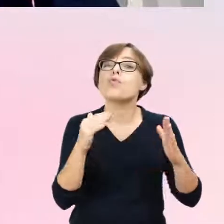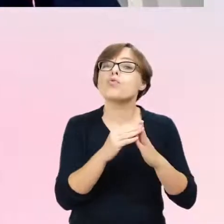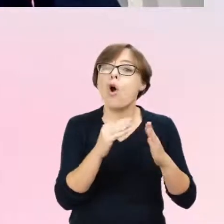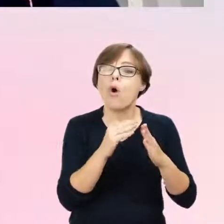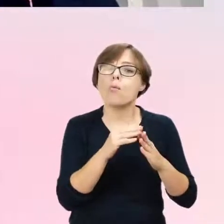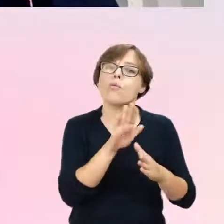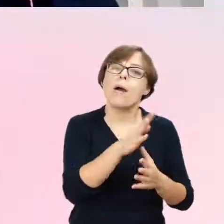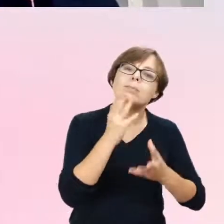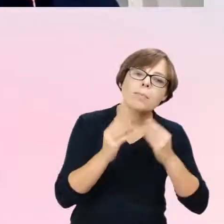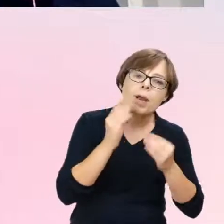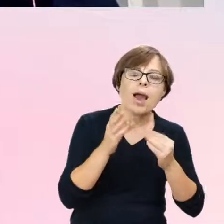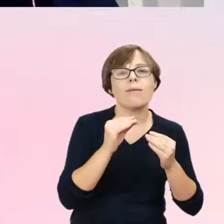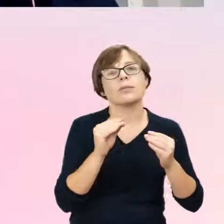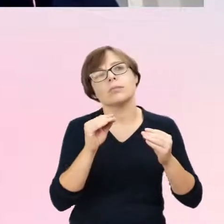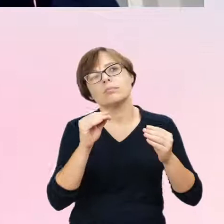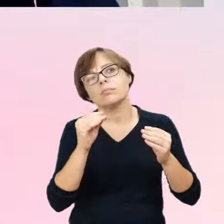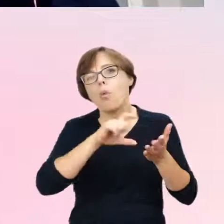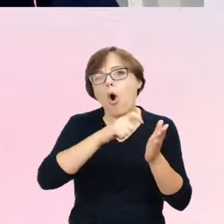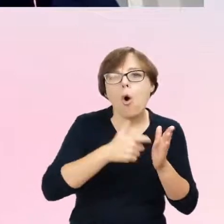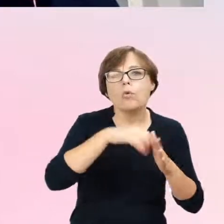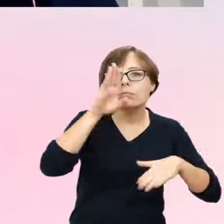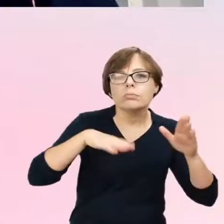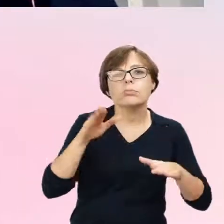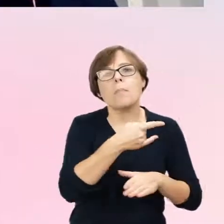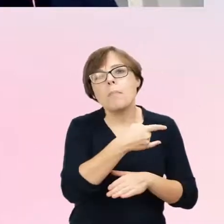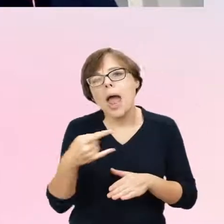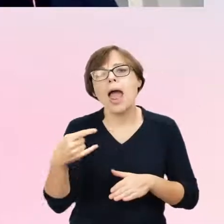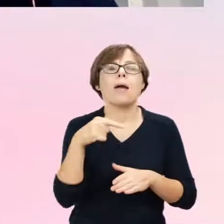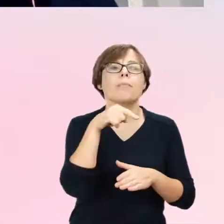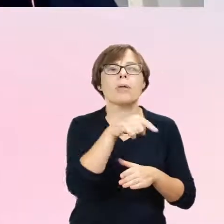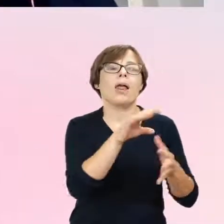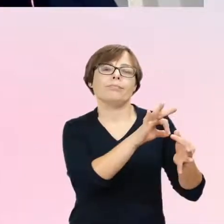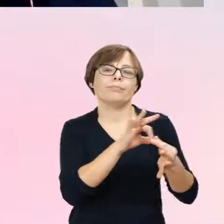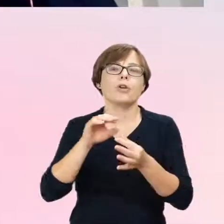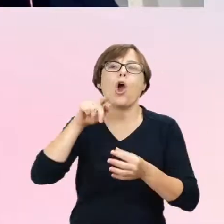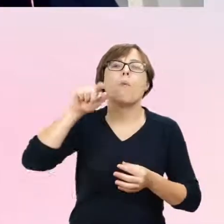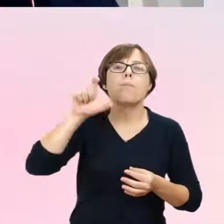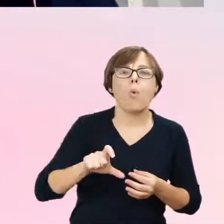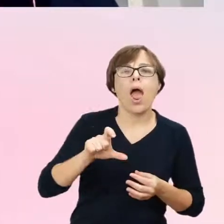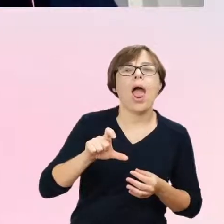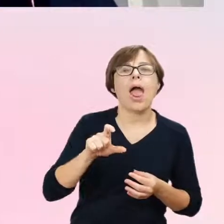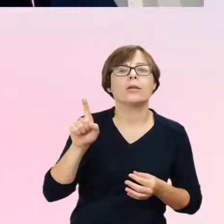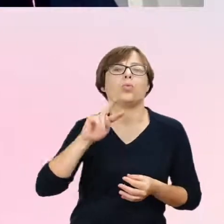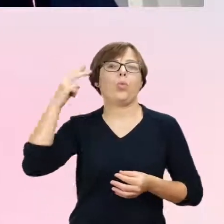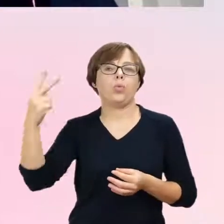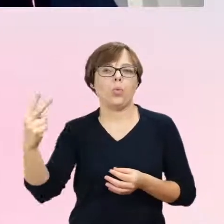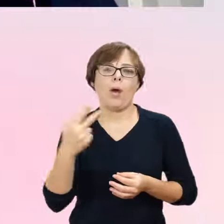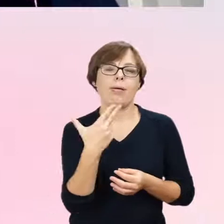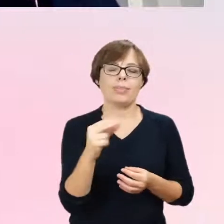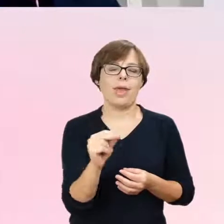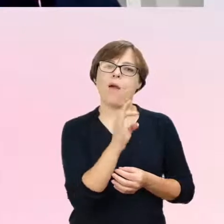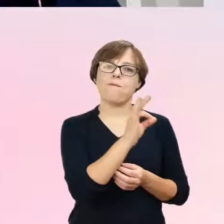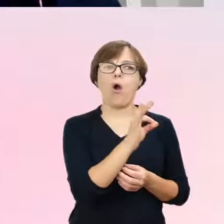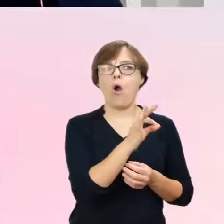tą płcią, która jest stereotypowo oznaczoną przy urodzeniu i te stereotypowych